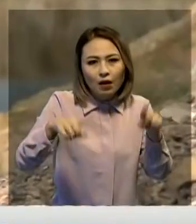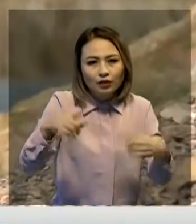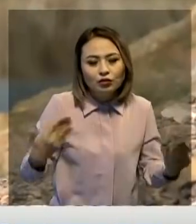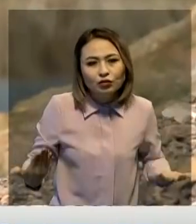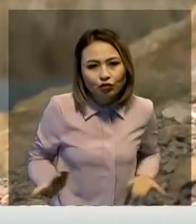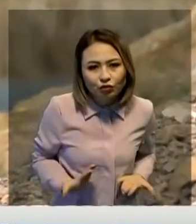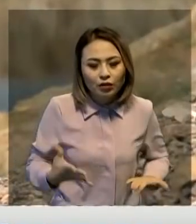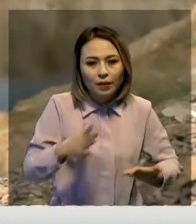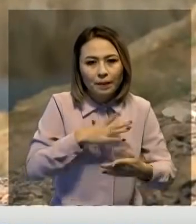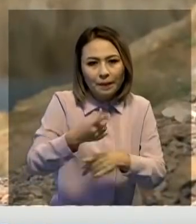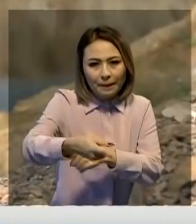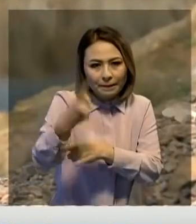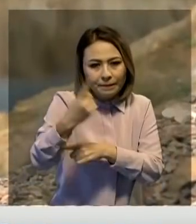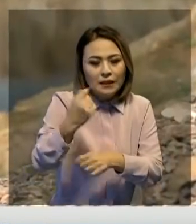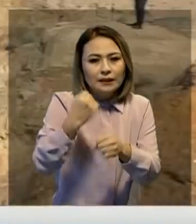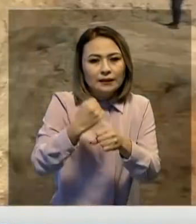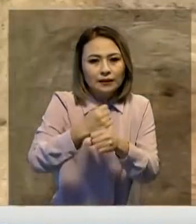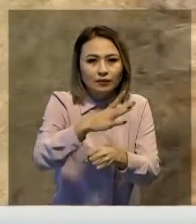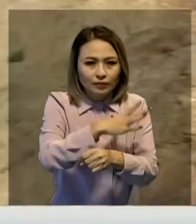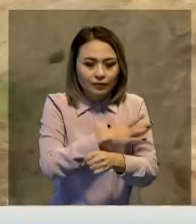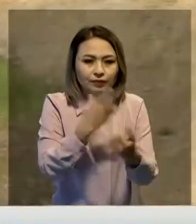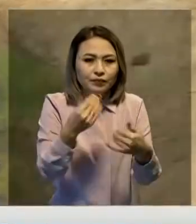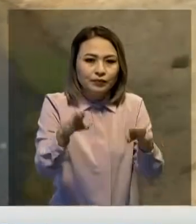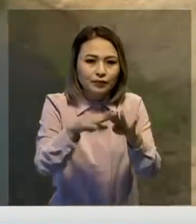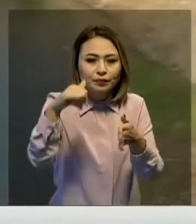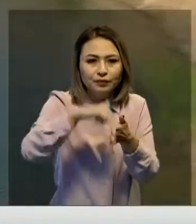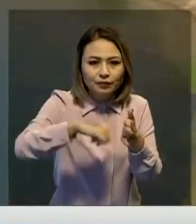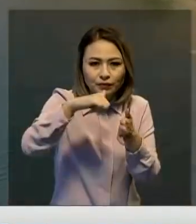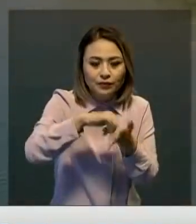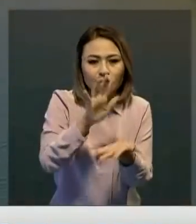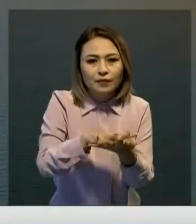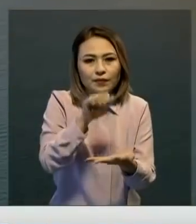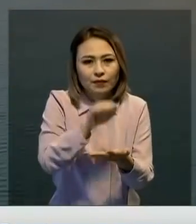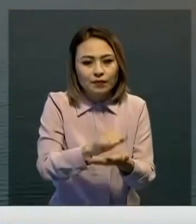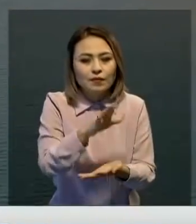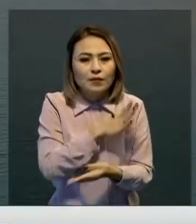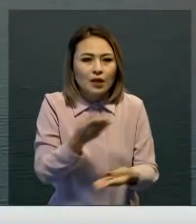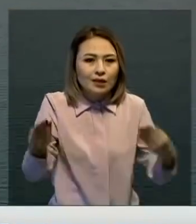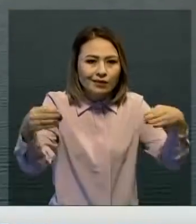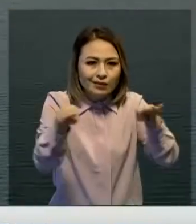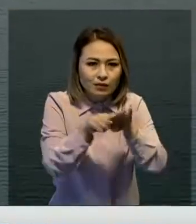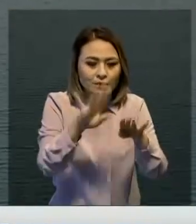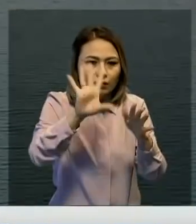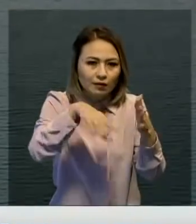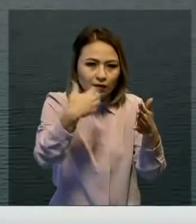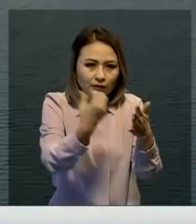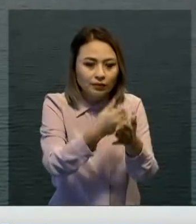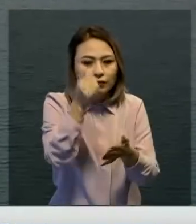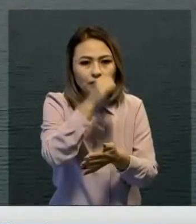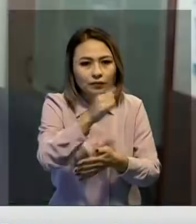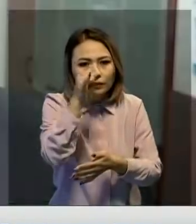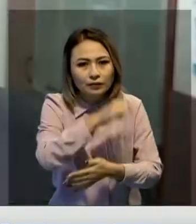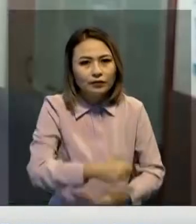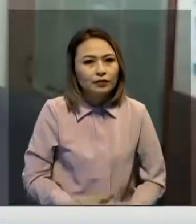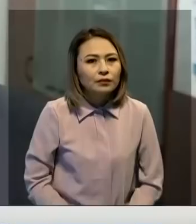көліне барып, бағылы қаулады әдеткен алдырған. Сол себепті полигоның ластанған аумағын жабу мәселесі әлі де болса өз екті.